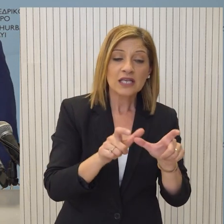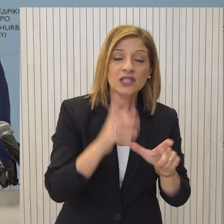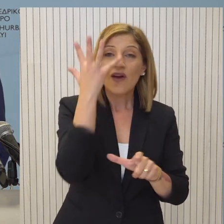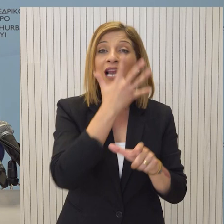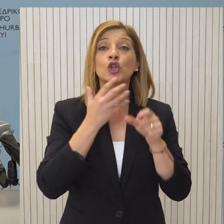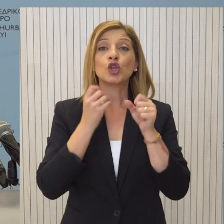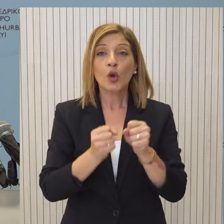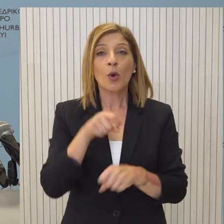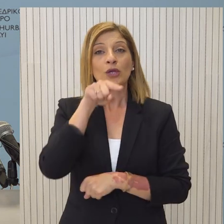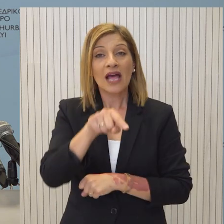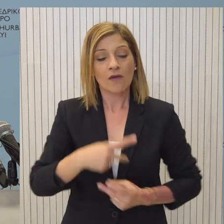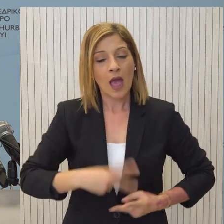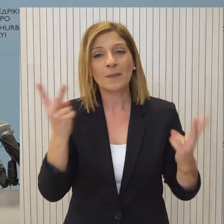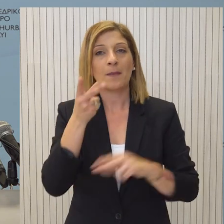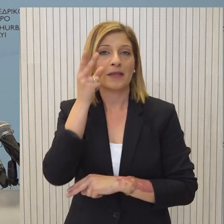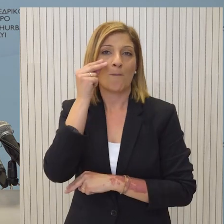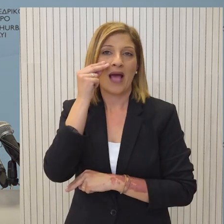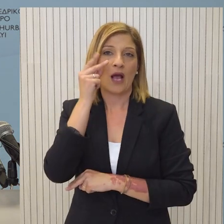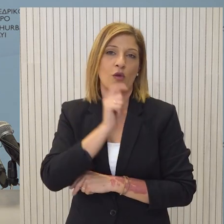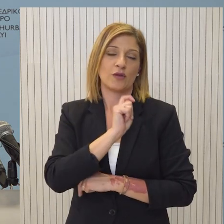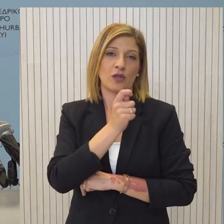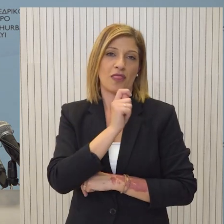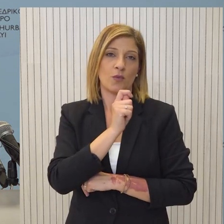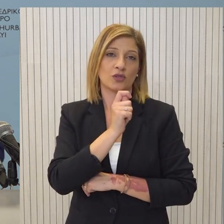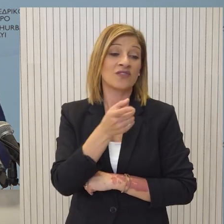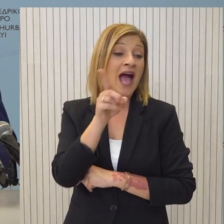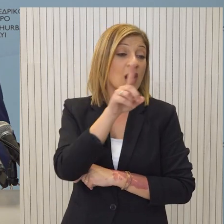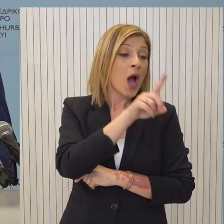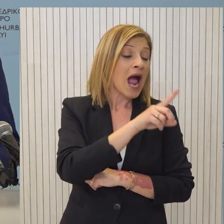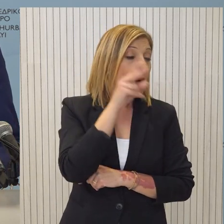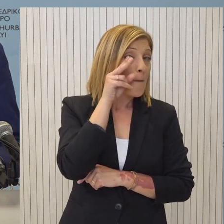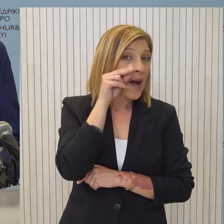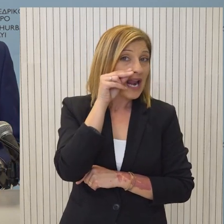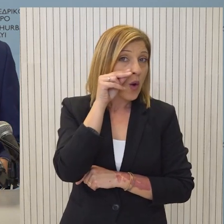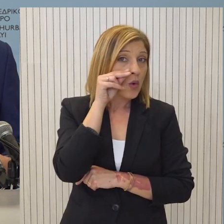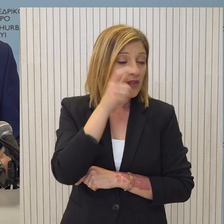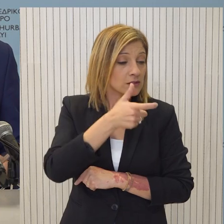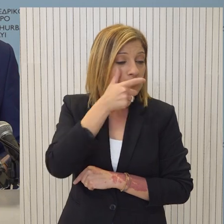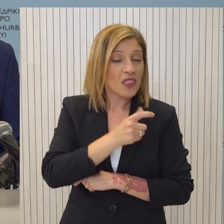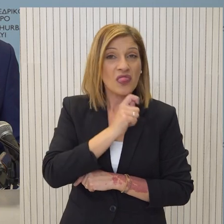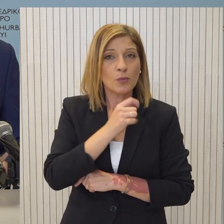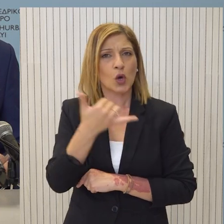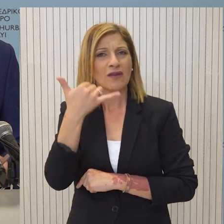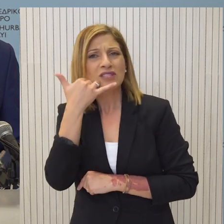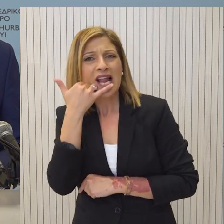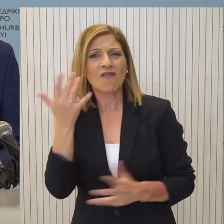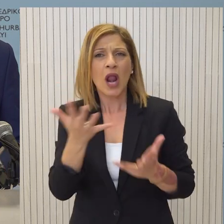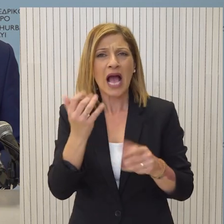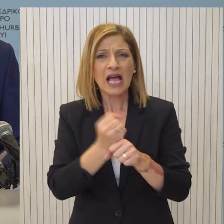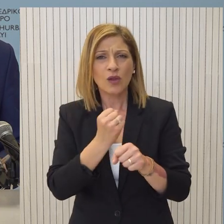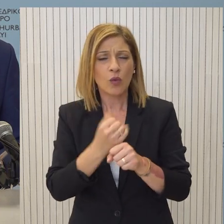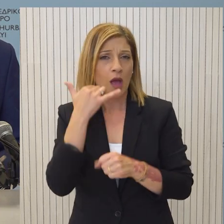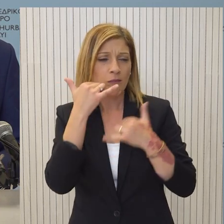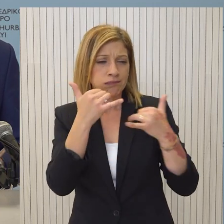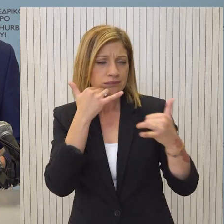και εκείνο το οποίο θα ήταν το ορθότερο είναι το πρακτικό το οποίο διέρευσε να αποδίδει την πραγματική τοποθέτηση της Κυπριακής Δημοκρατίας,